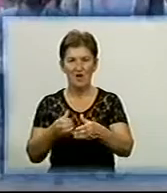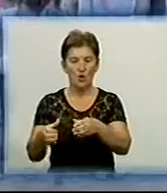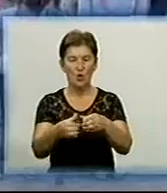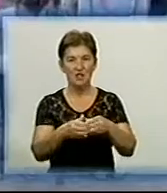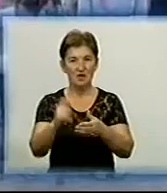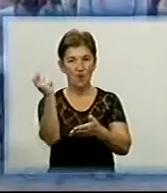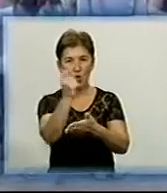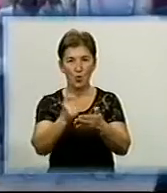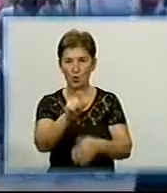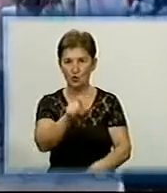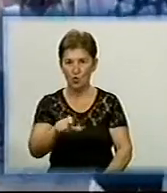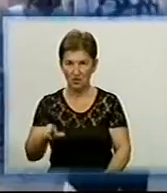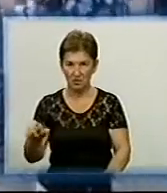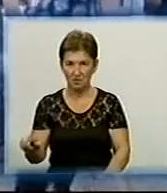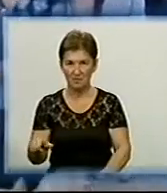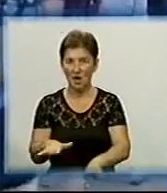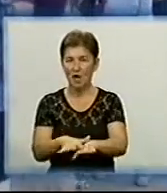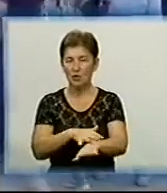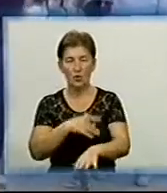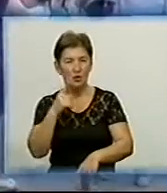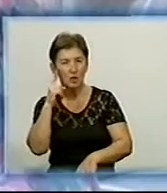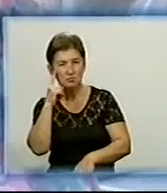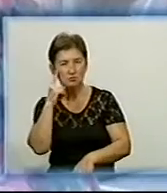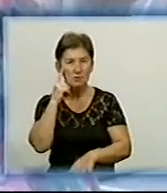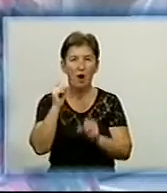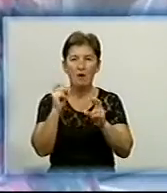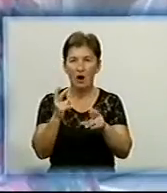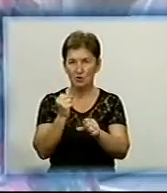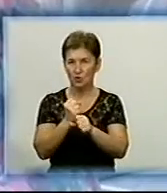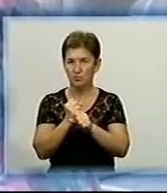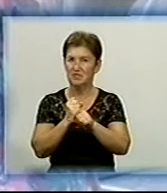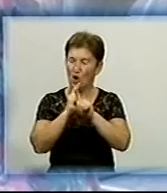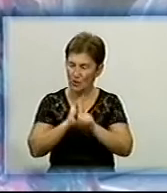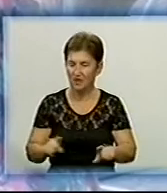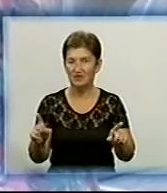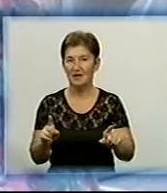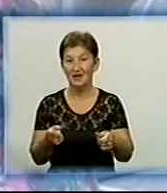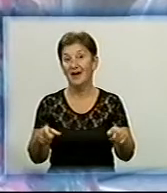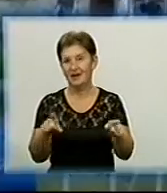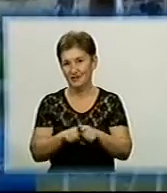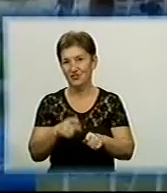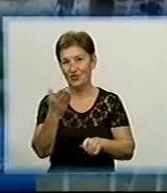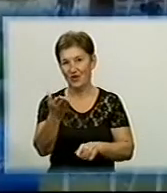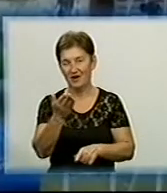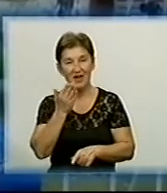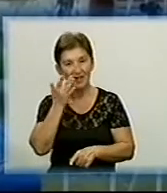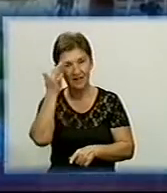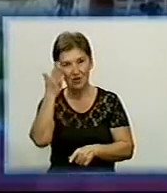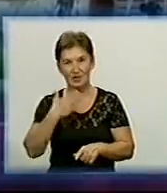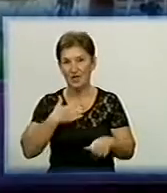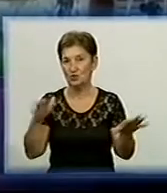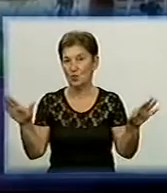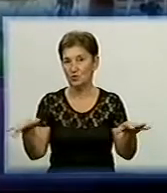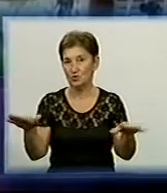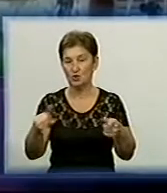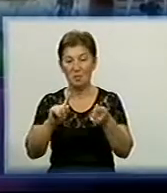художників Перед початком роботи довго міськували, як зробити скульптуру оригінальною Виникла ось така ідея перетворити нашу пташку на